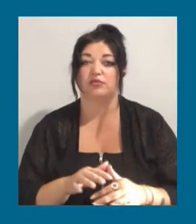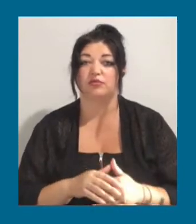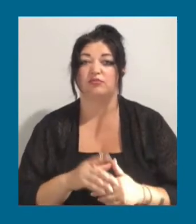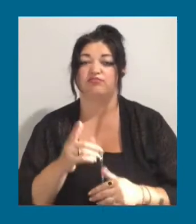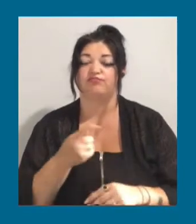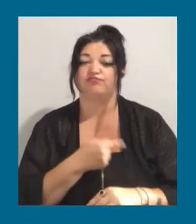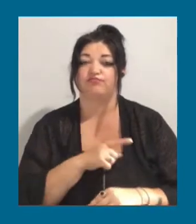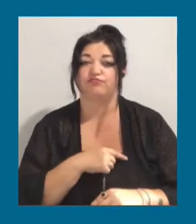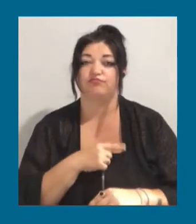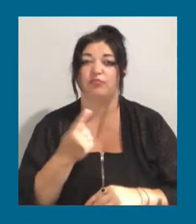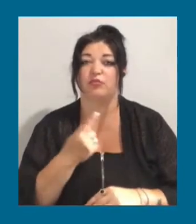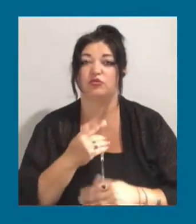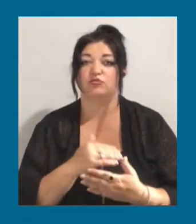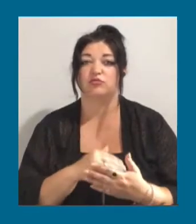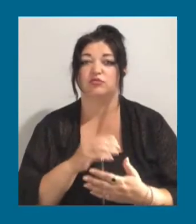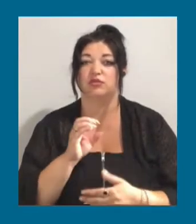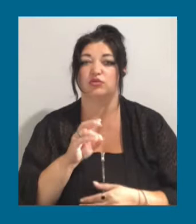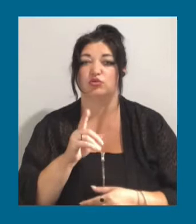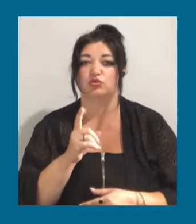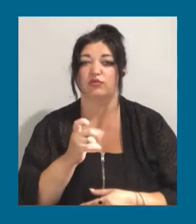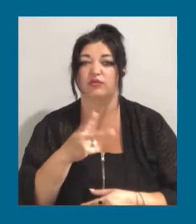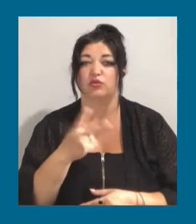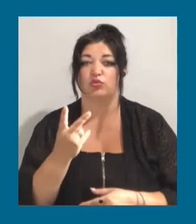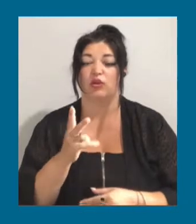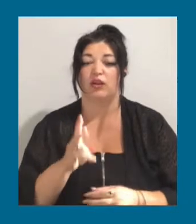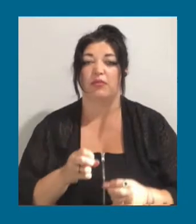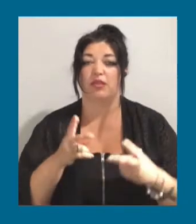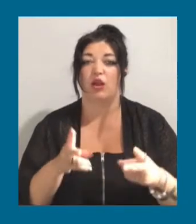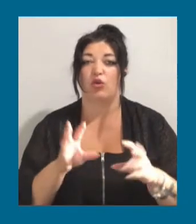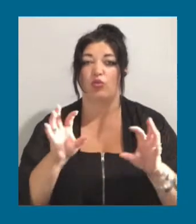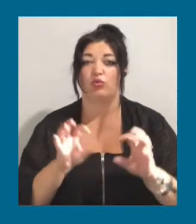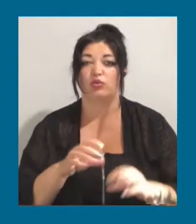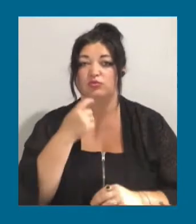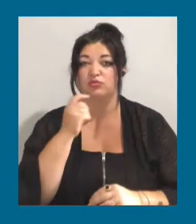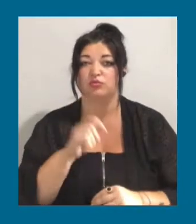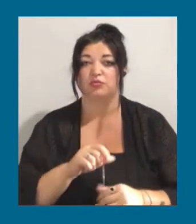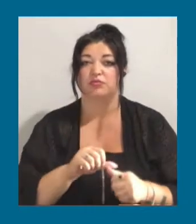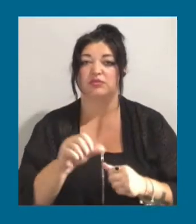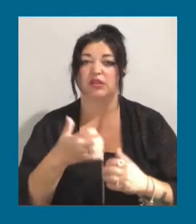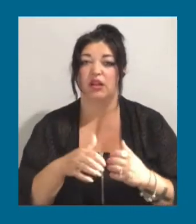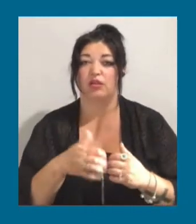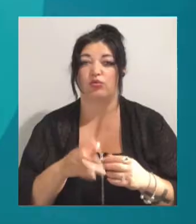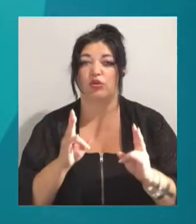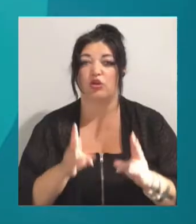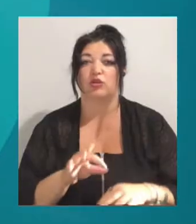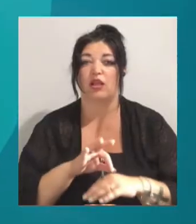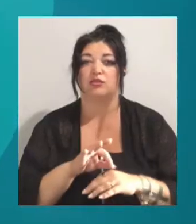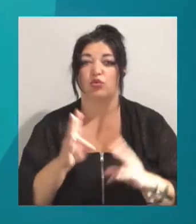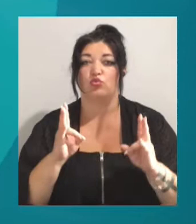122 Кримінального кодексу України. Це умисне середньої тяжкості тілесного ушкодження.